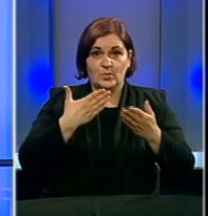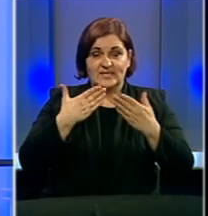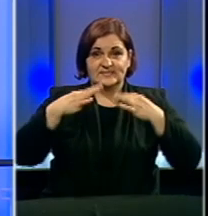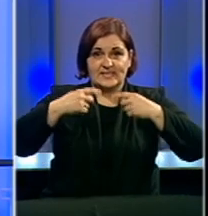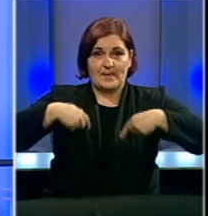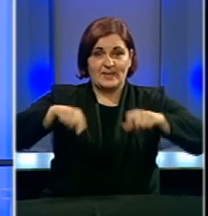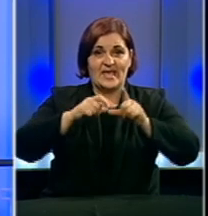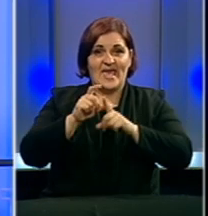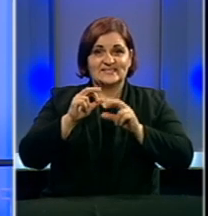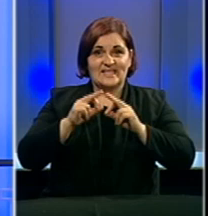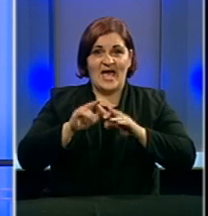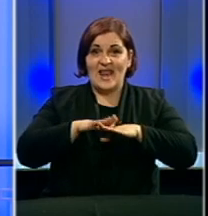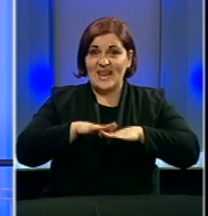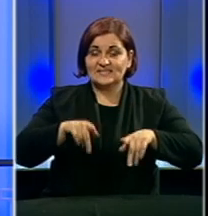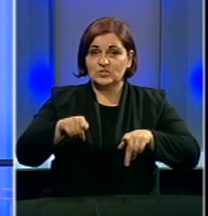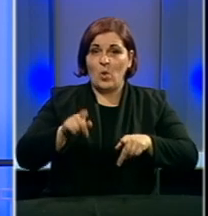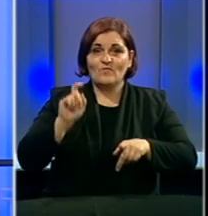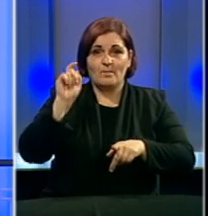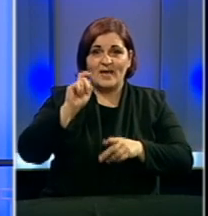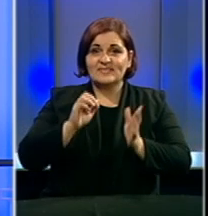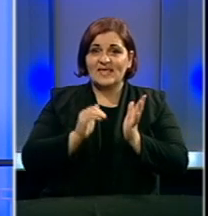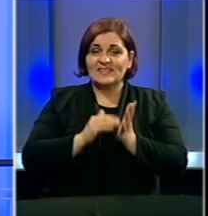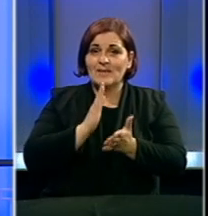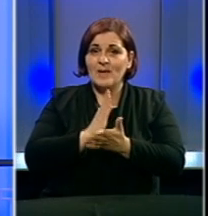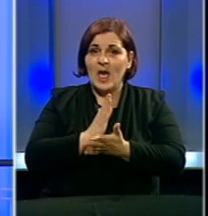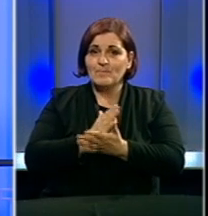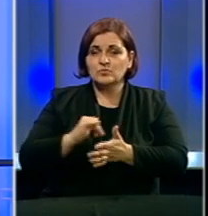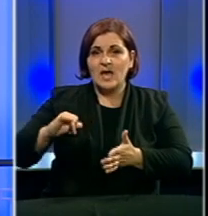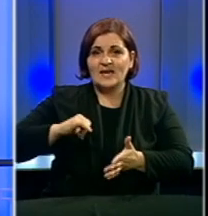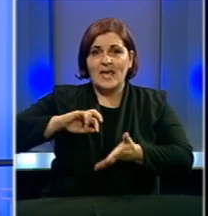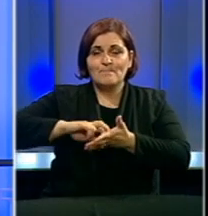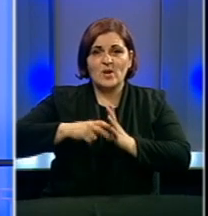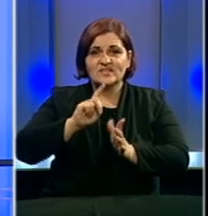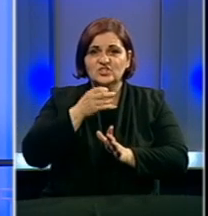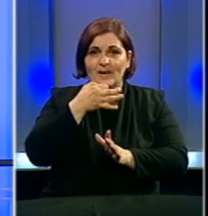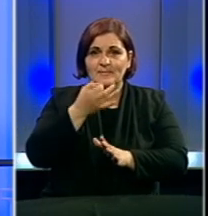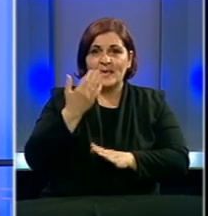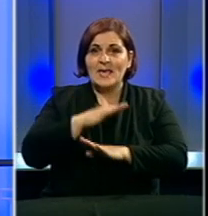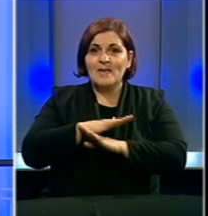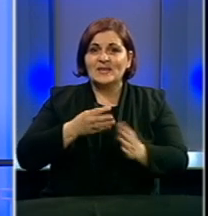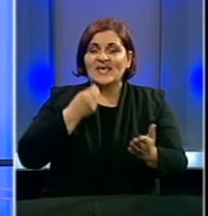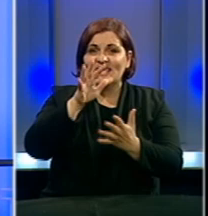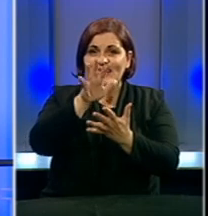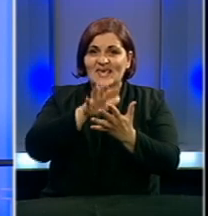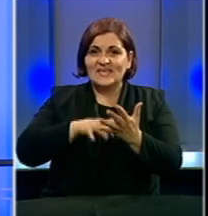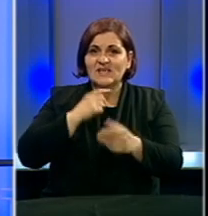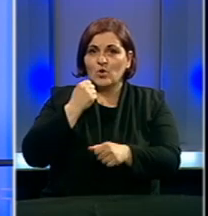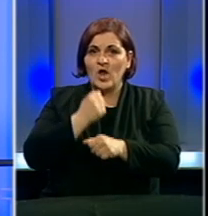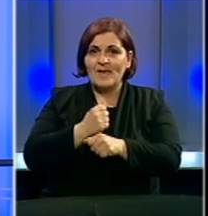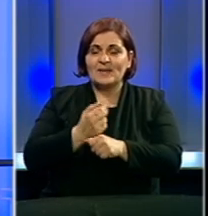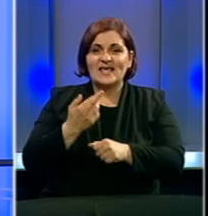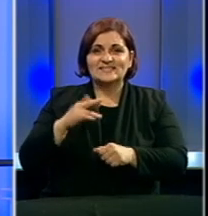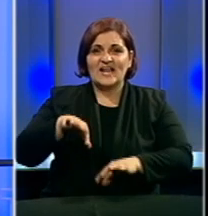predsjedništva SDA. Na stolu ove stranke trebalo bi da se nađu aktuelna politička pitanja. Prije svega, izvještaj koji je